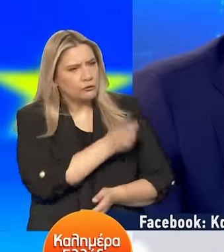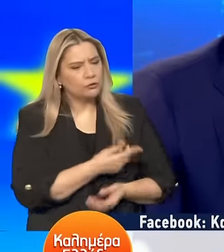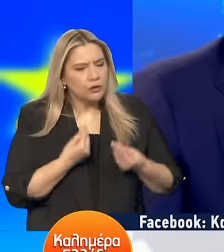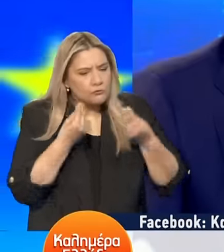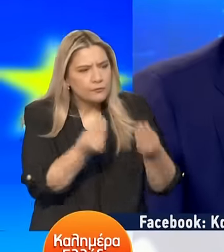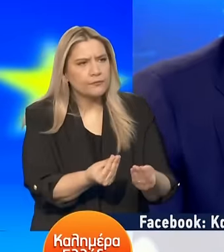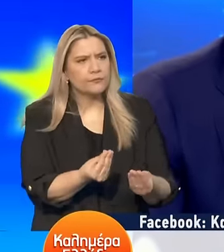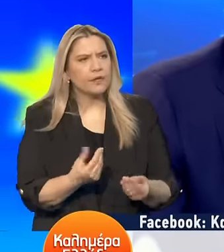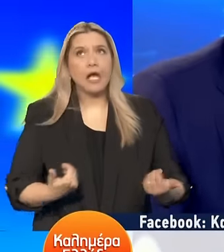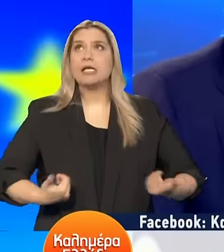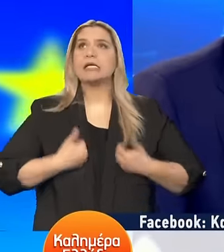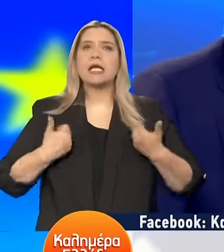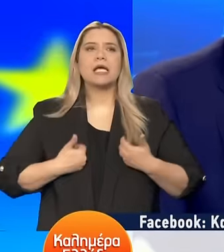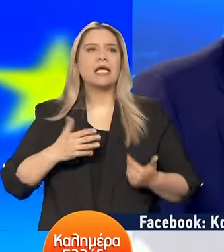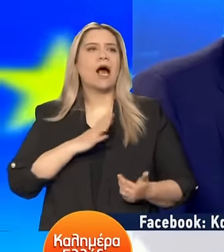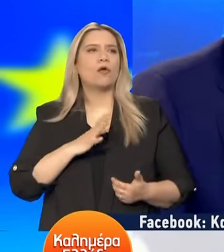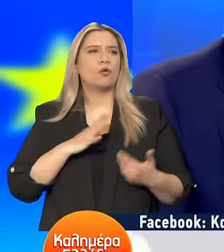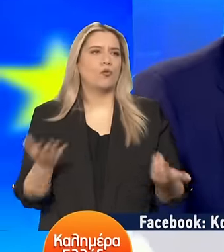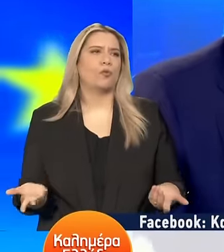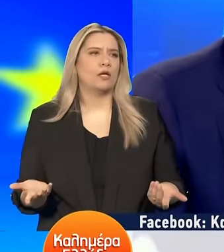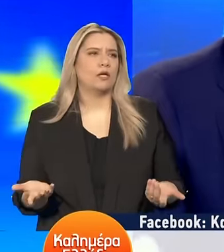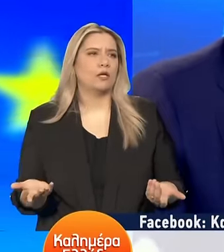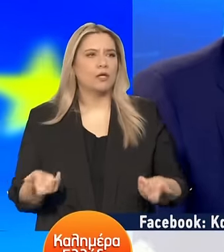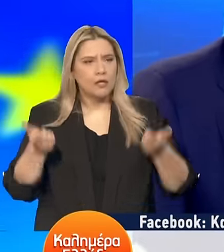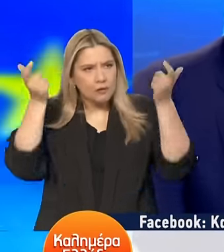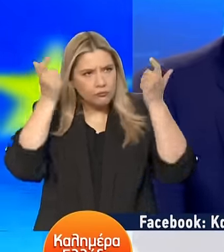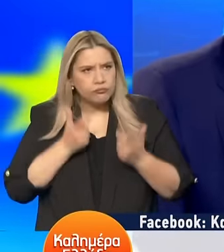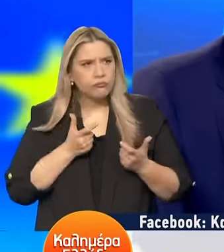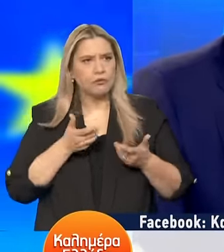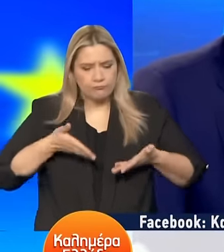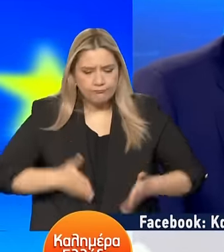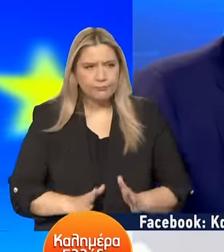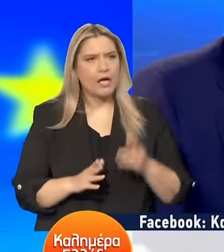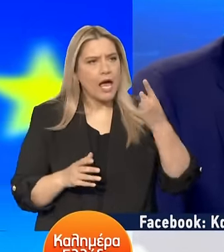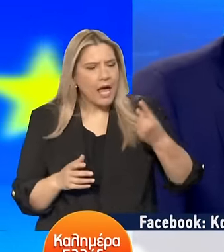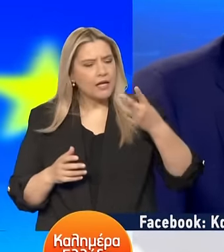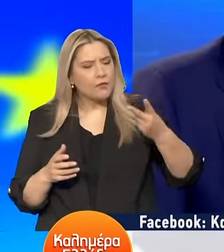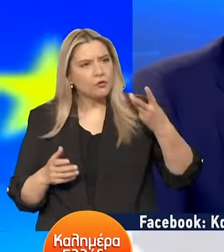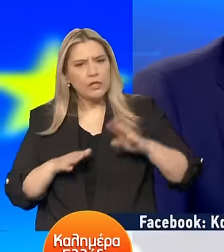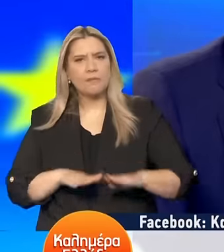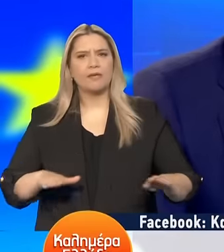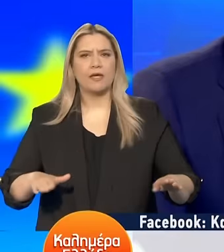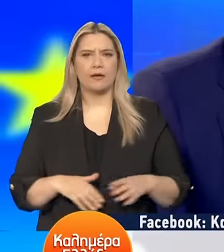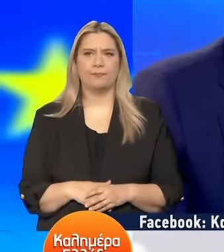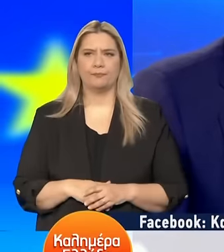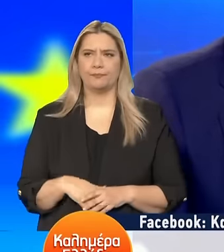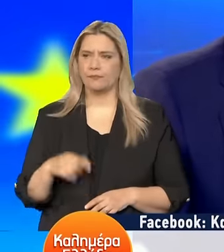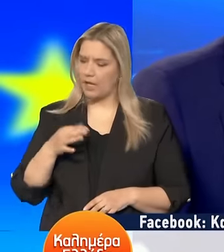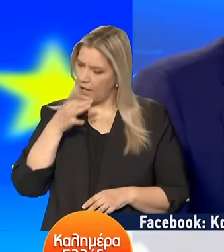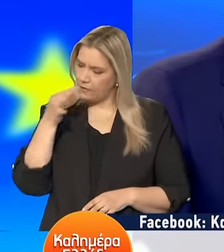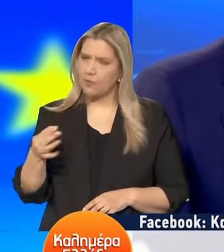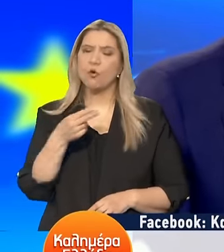Δύο νέα παιδιά Να στήσουν τον οικοκυριό τους Και να κάνουν ένα παιδί Ή και δύο και τρία Καταρχάς μια κουβέντα για τη συμμετοχή